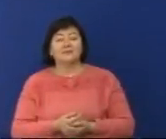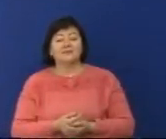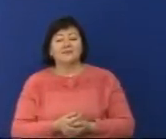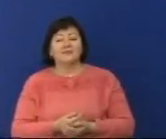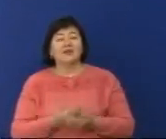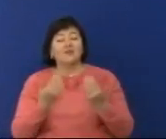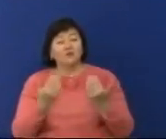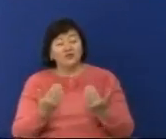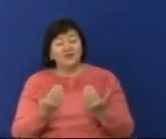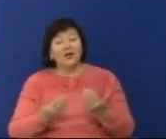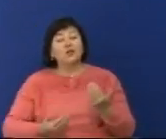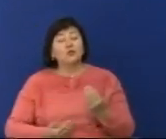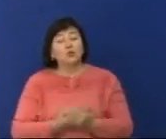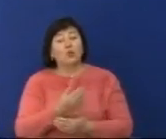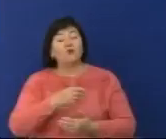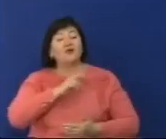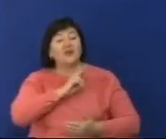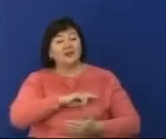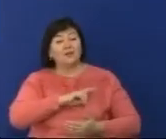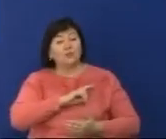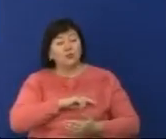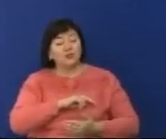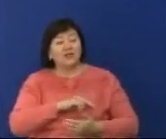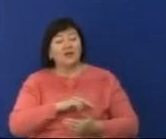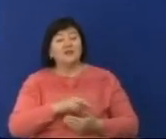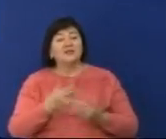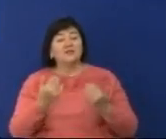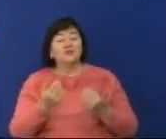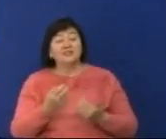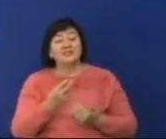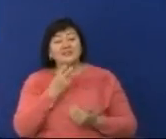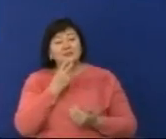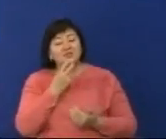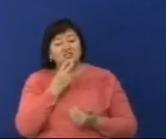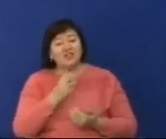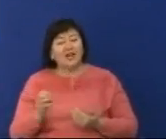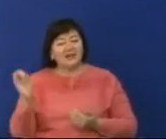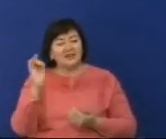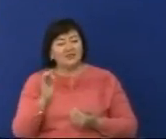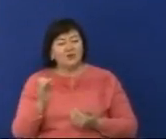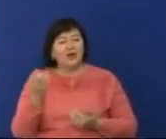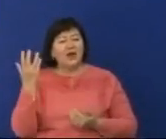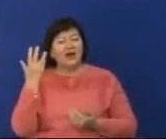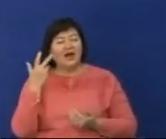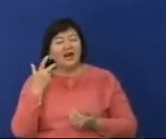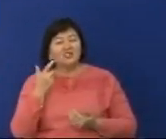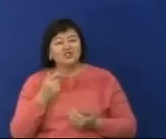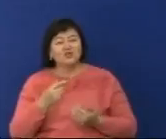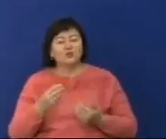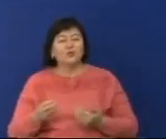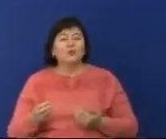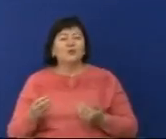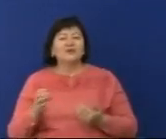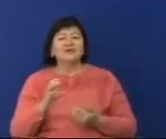Бұл оның жаңа жұмысы, біз үшінде жаңалық. Қойылым өте күлкілі және өте қызықты. Бес әр Маусымды жарқын, әрі есте